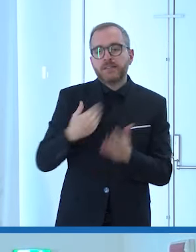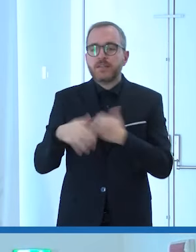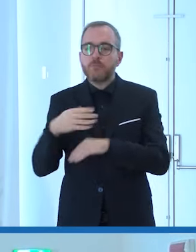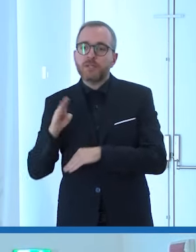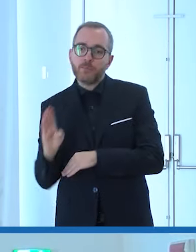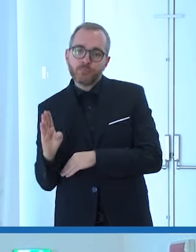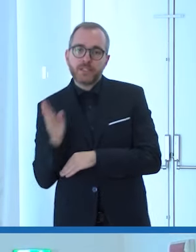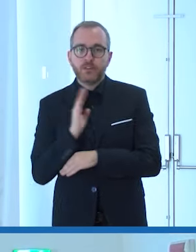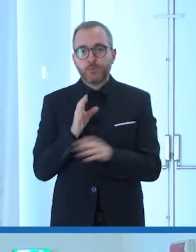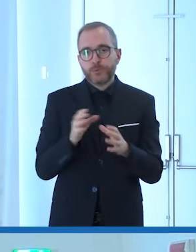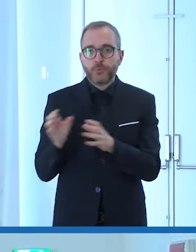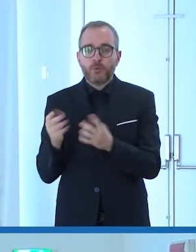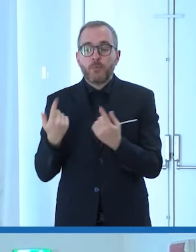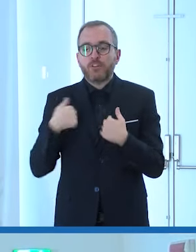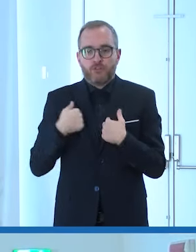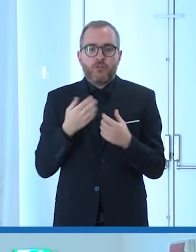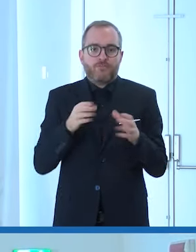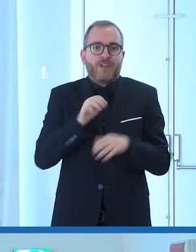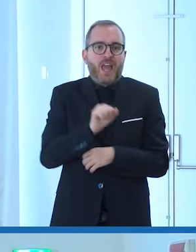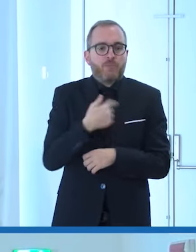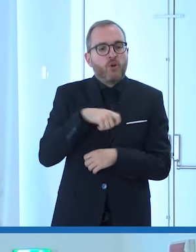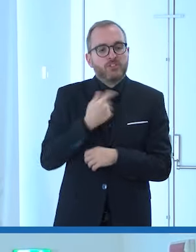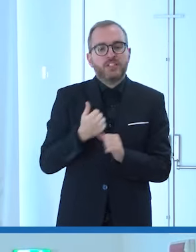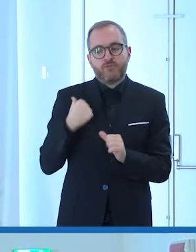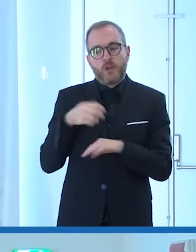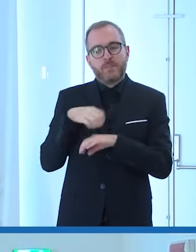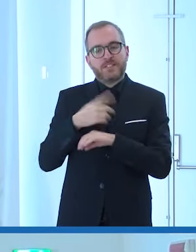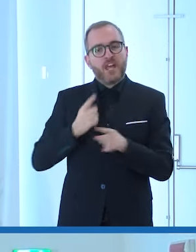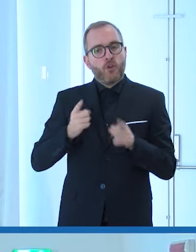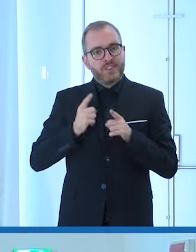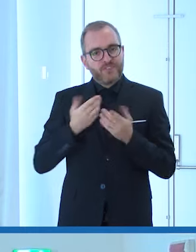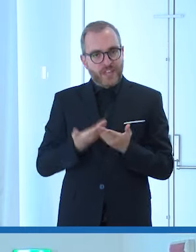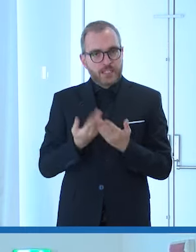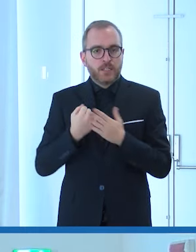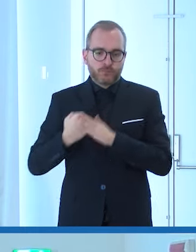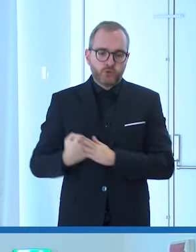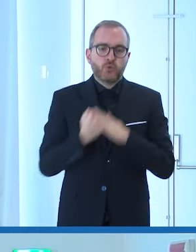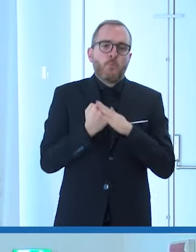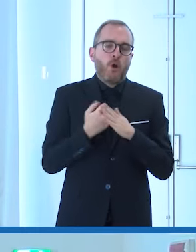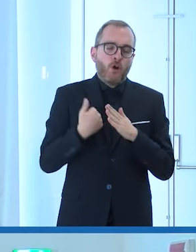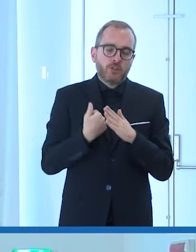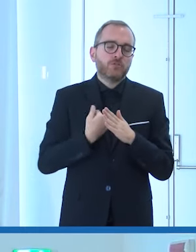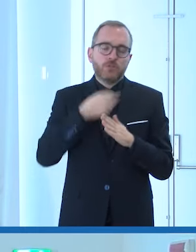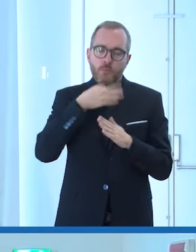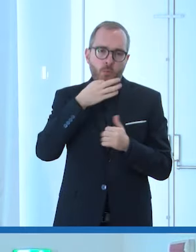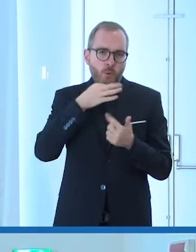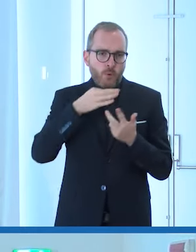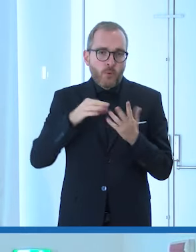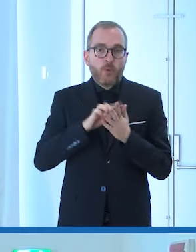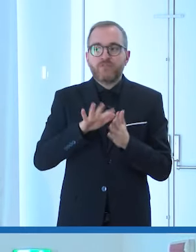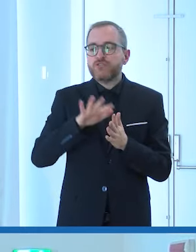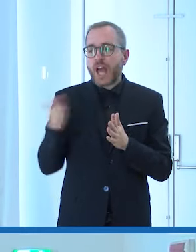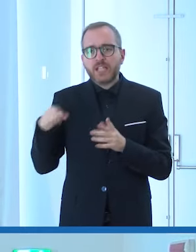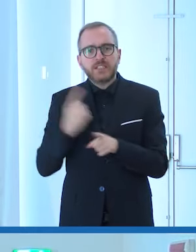disabile di serie A perché ho la difesa alle spalle che mi ha dato l'opportunità di ottenere tutto a differenza di altri che devono